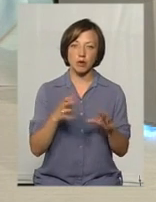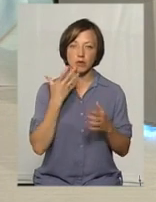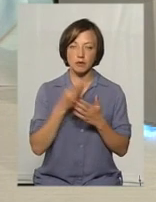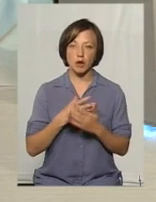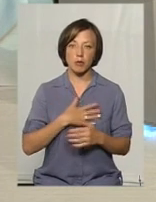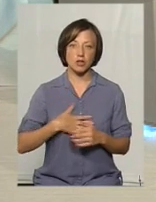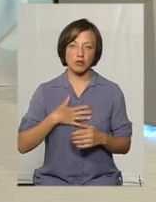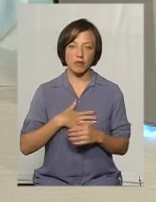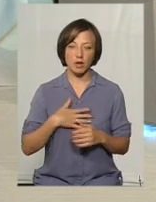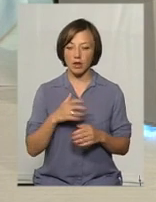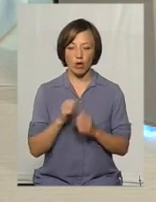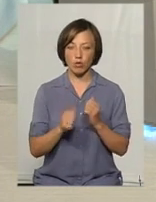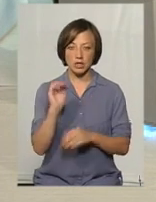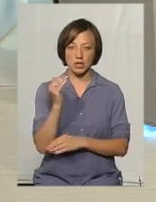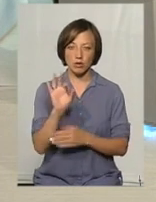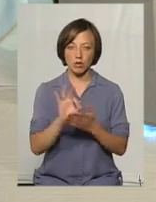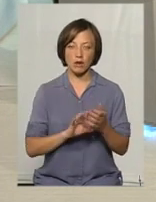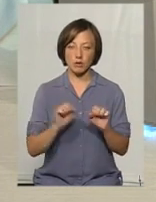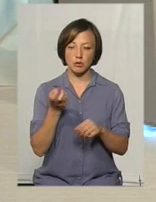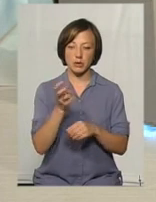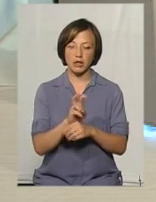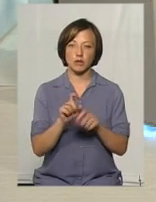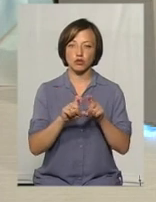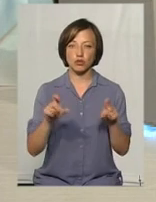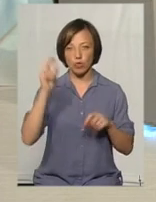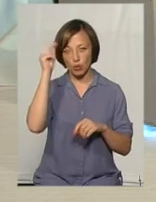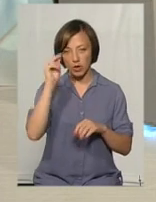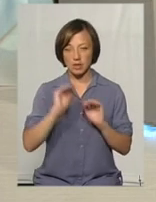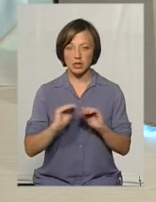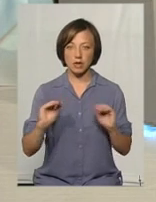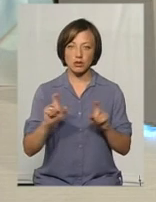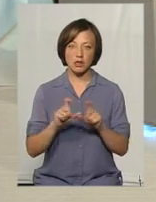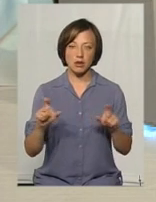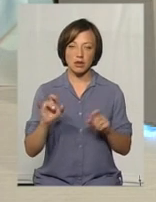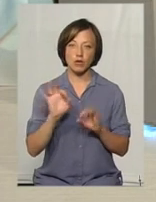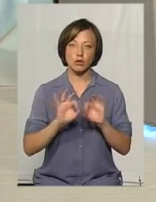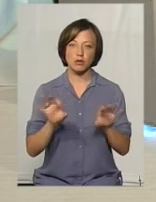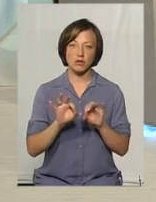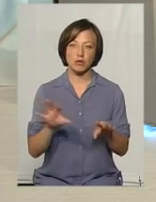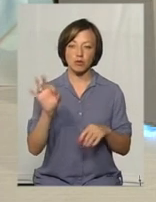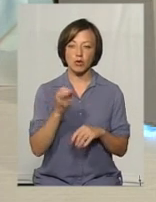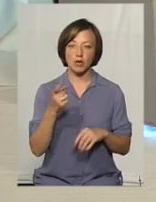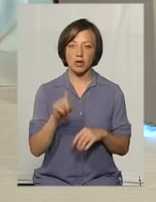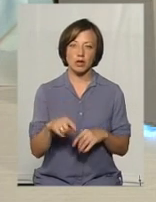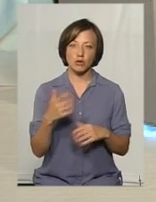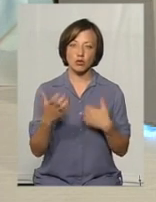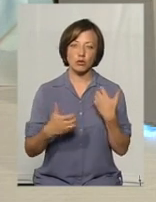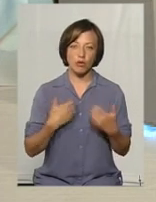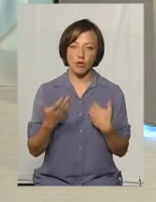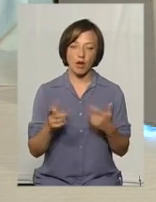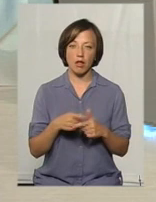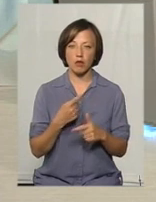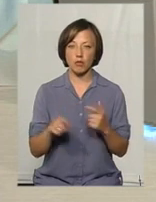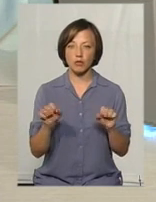переживання. Тому що не кожна дитина одразу може прийти зі школи чи з дитячого навчального закладу і розповісти про те, що її стурбувала,